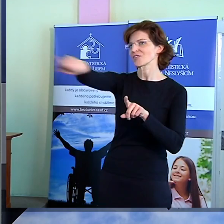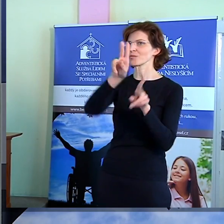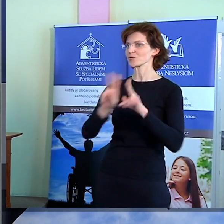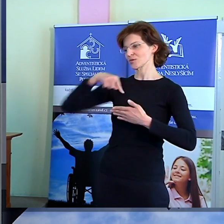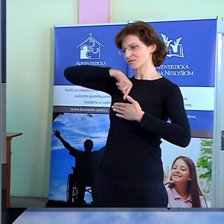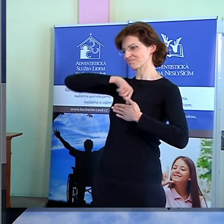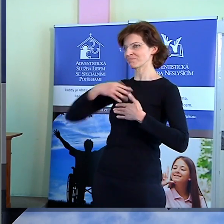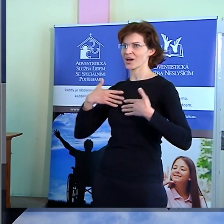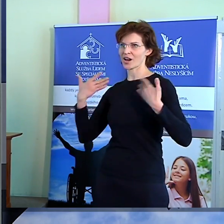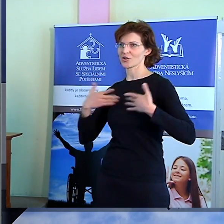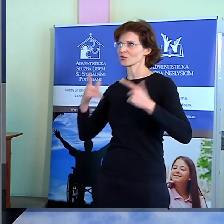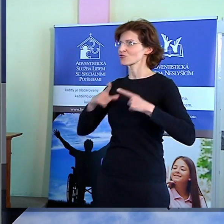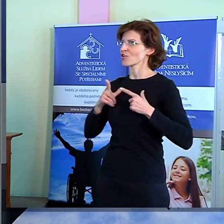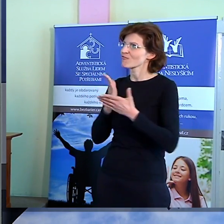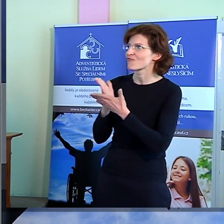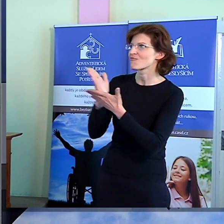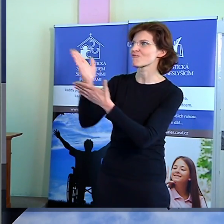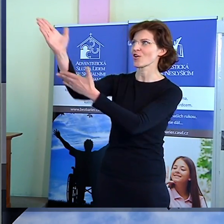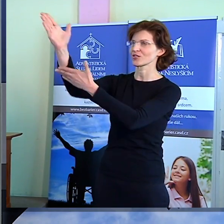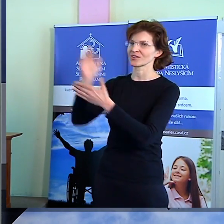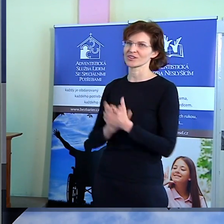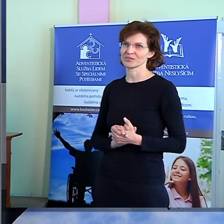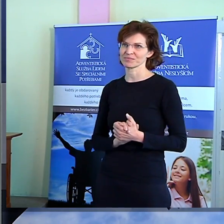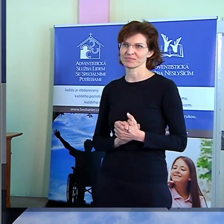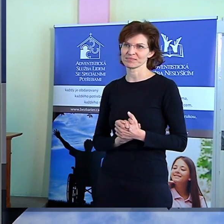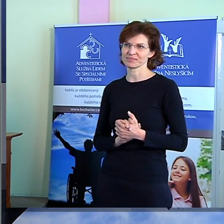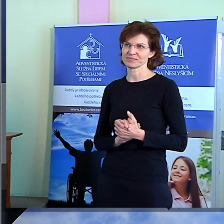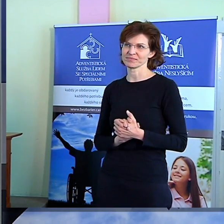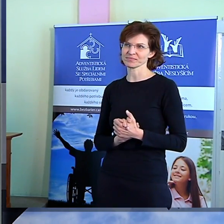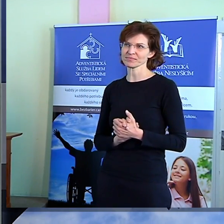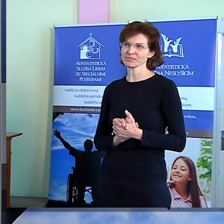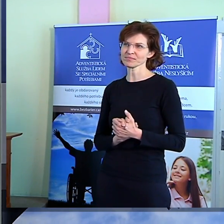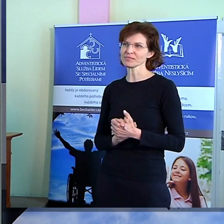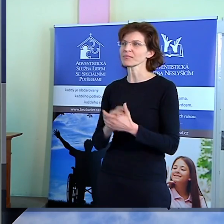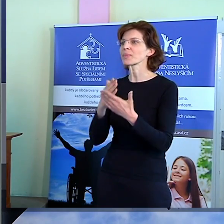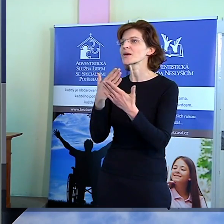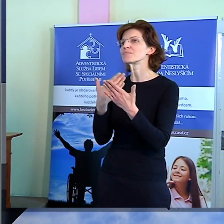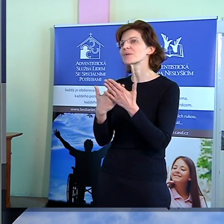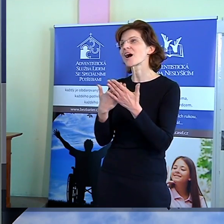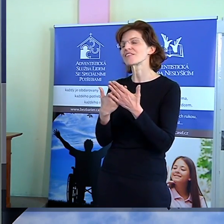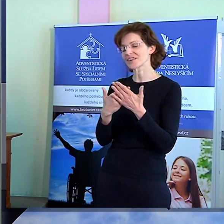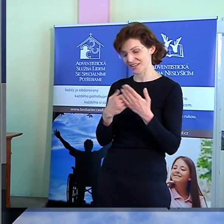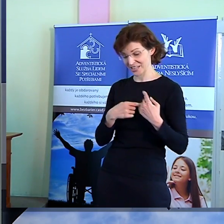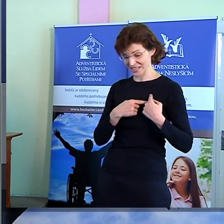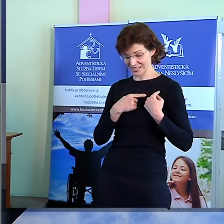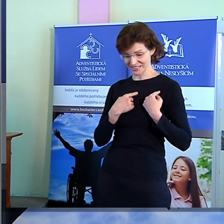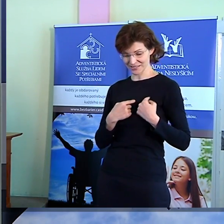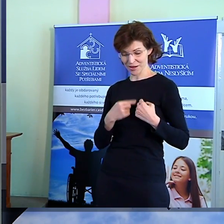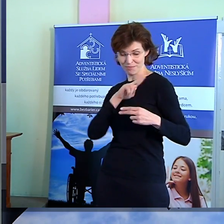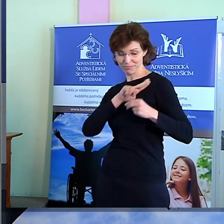Apoštol Pavel říká, je známá jedna věc, čím srdce přetéká, to ústa mluví.